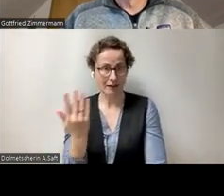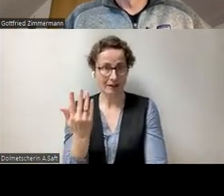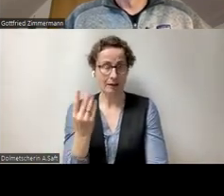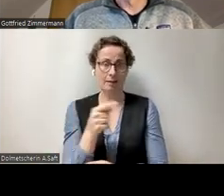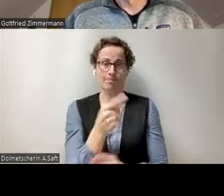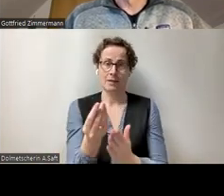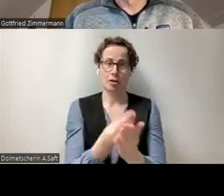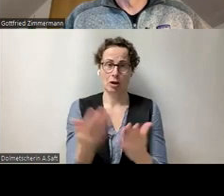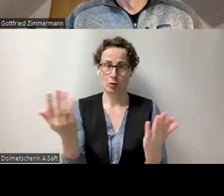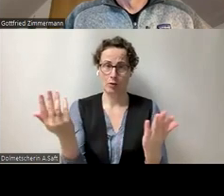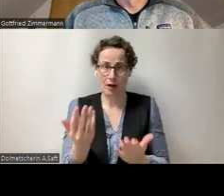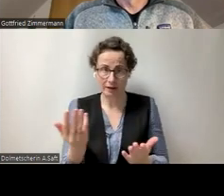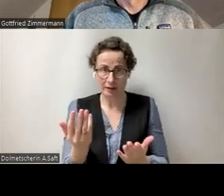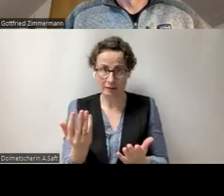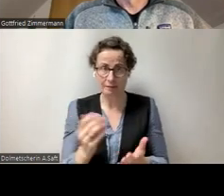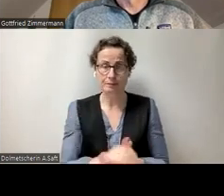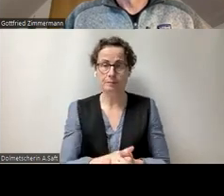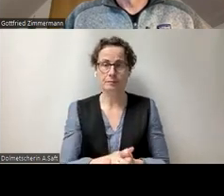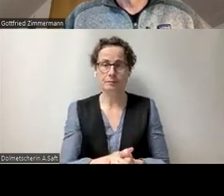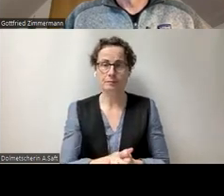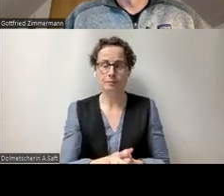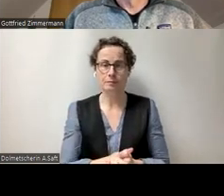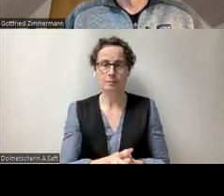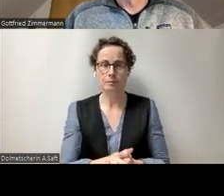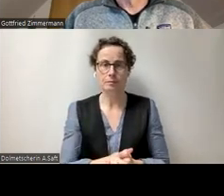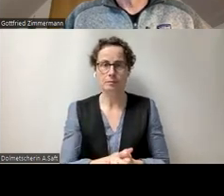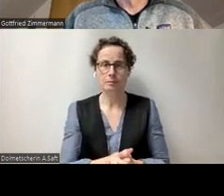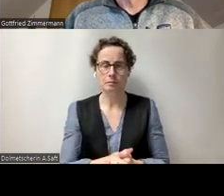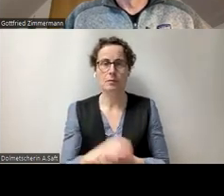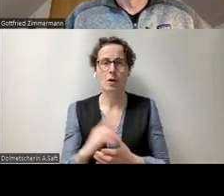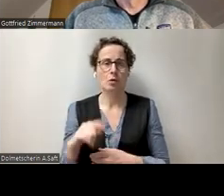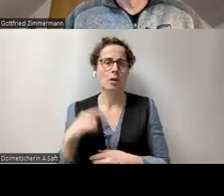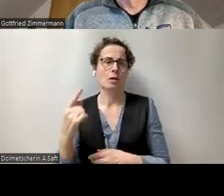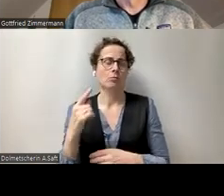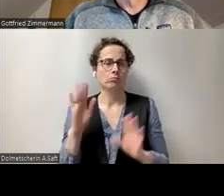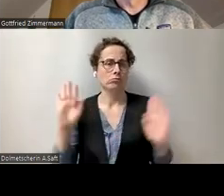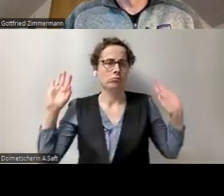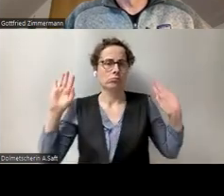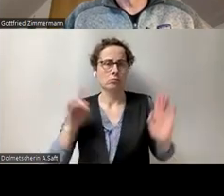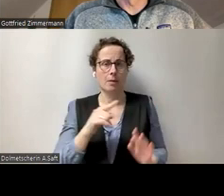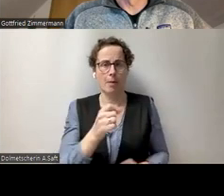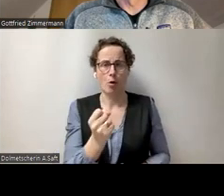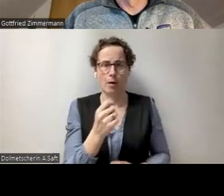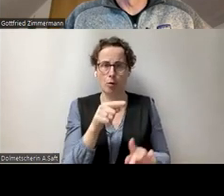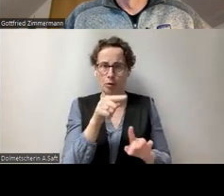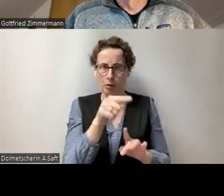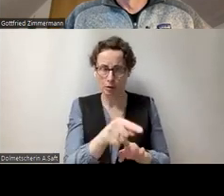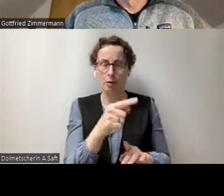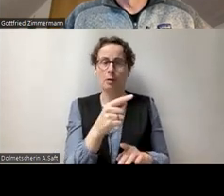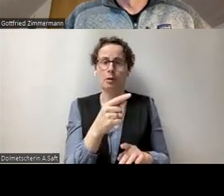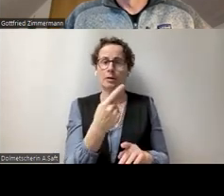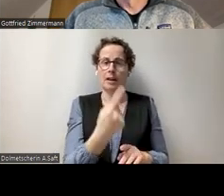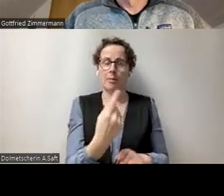Und dann können Sie das auch PowerPoint überlassen, für die Barrierefreiheit zu sorgen.